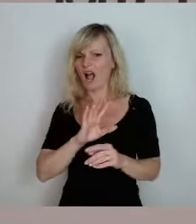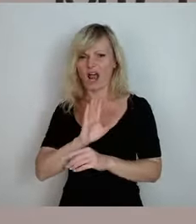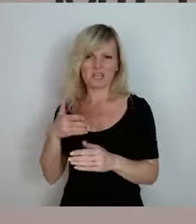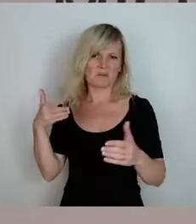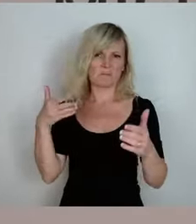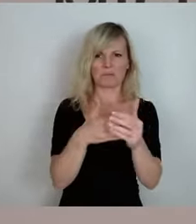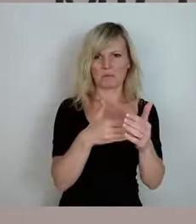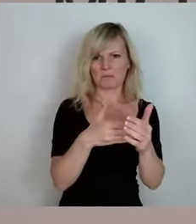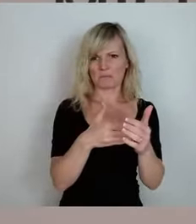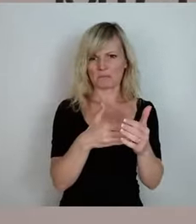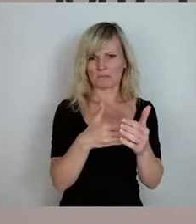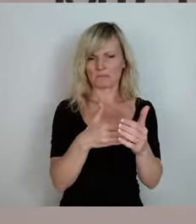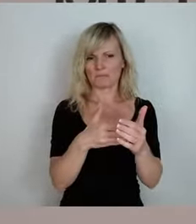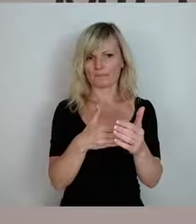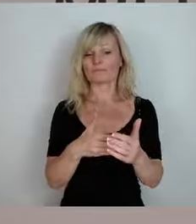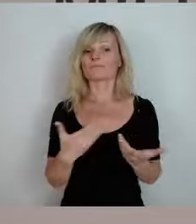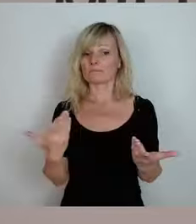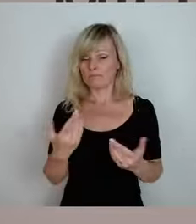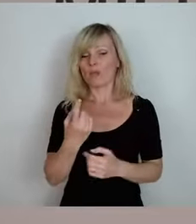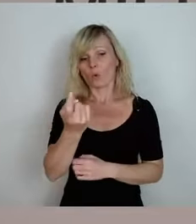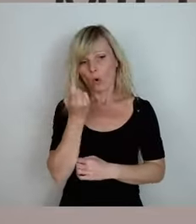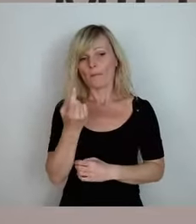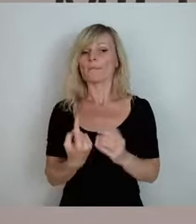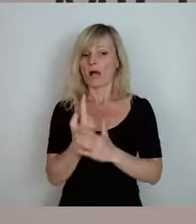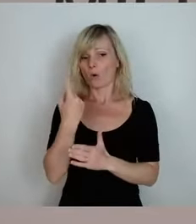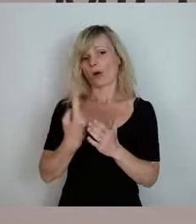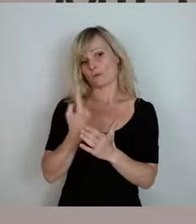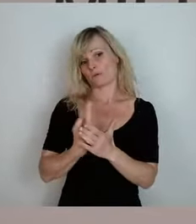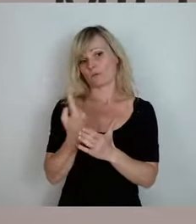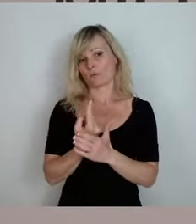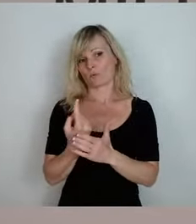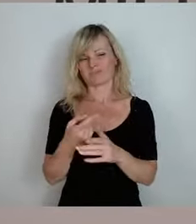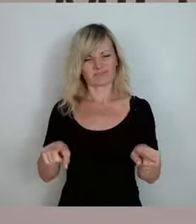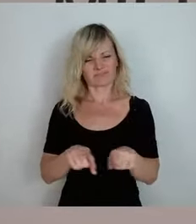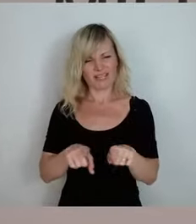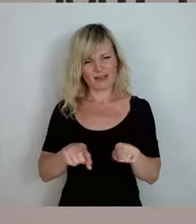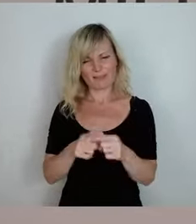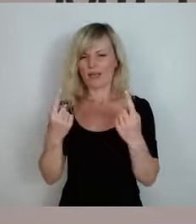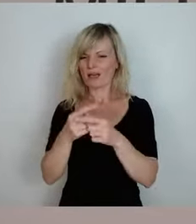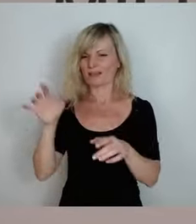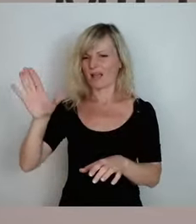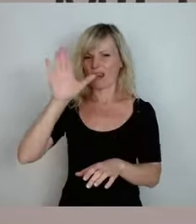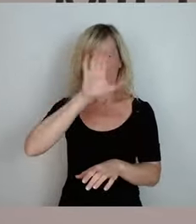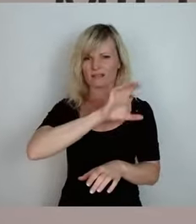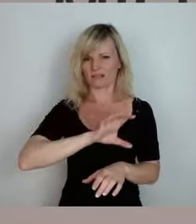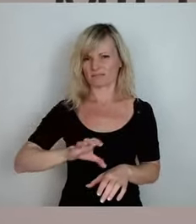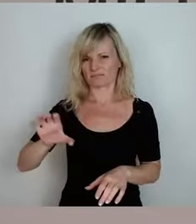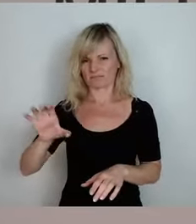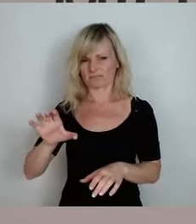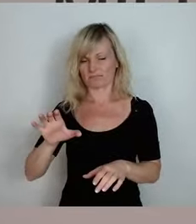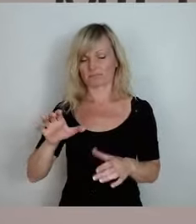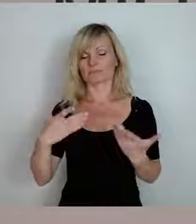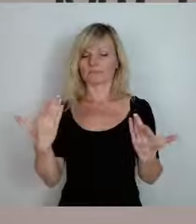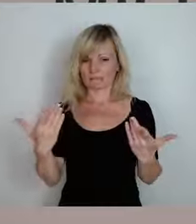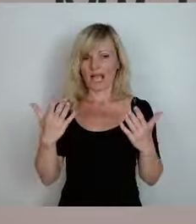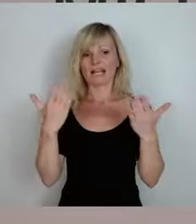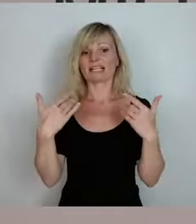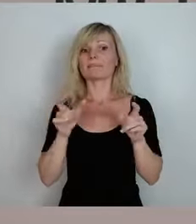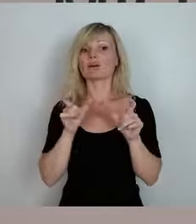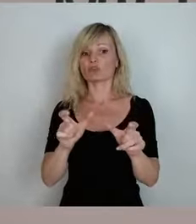große Herausforderungen und die haben andere Länder auch. Nochmal, das, was im Bereich Klimaschutz vereinbart ist,